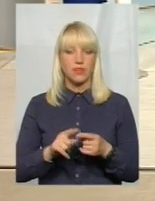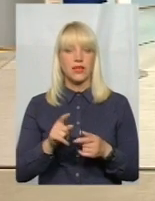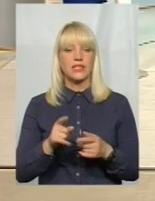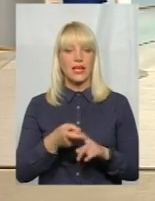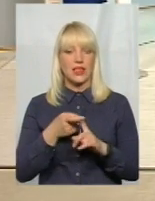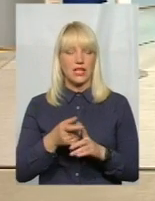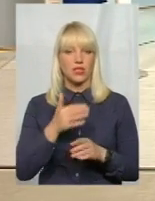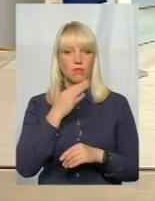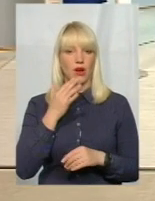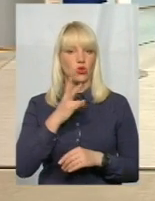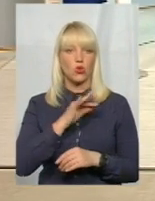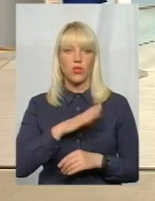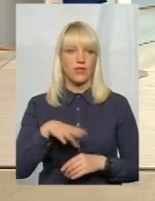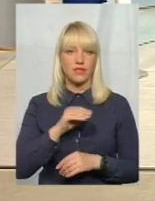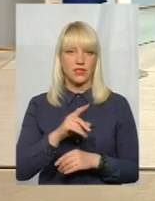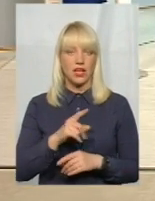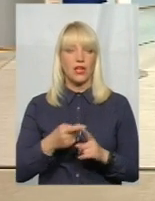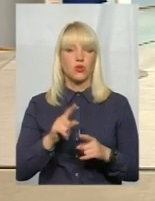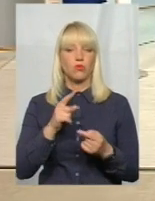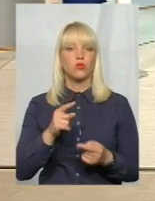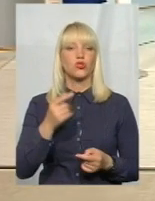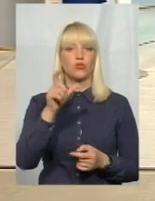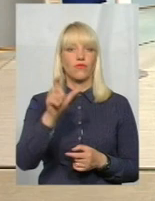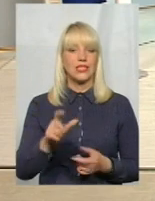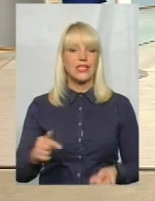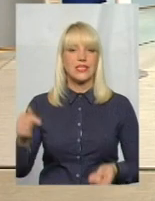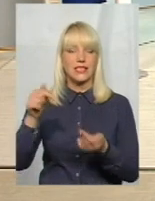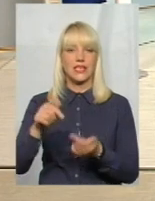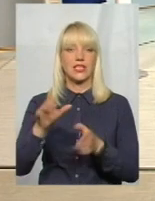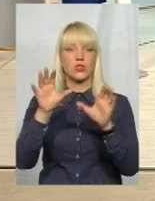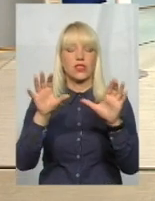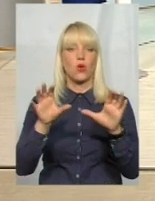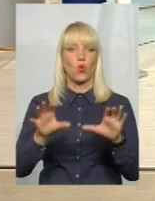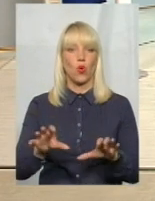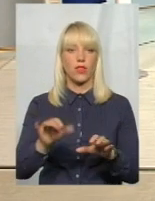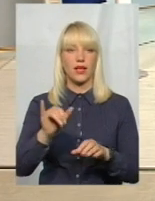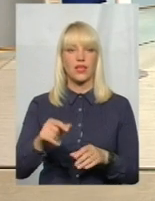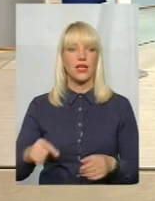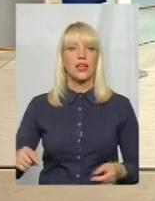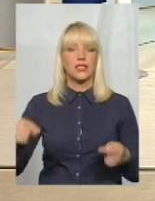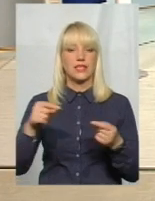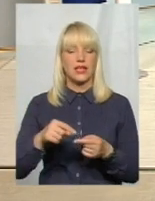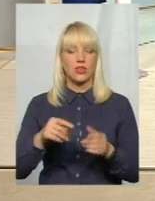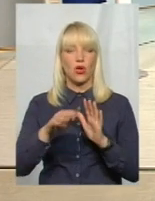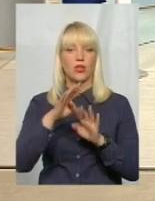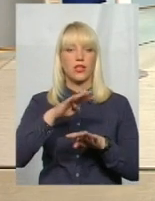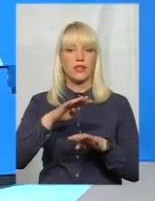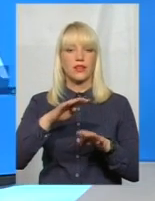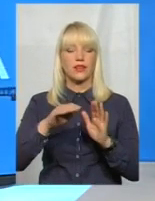вирішальне. Тому що він, згідно закону і згідно таблі про ранги, все-таки